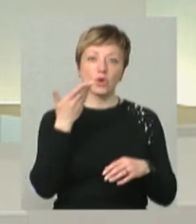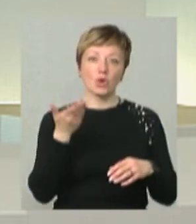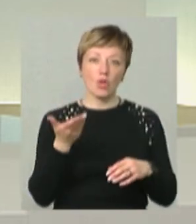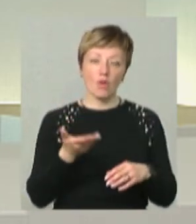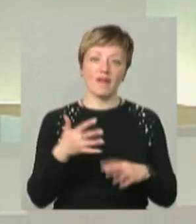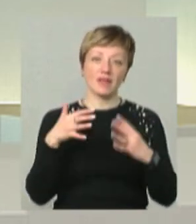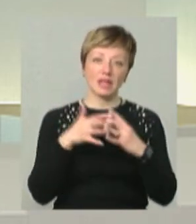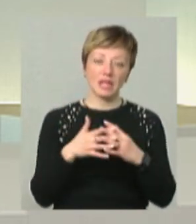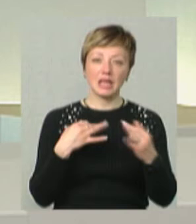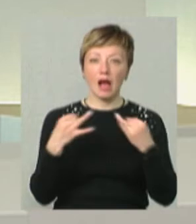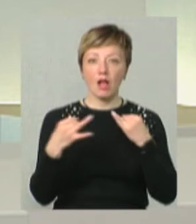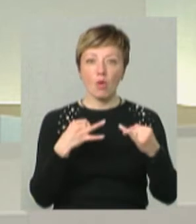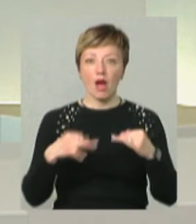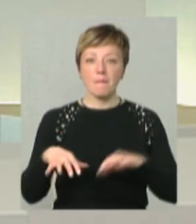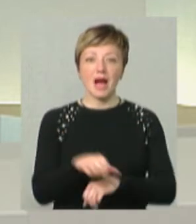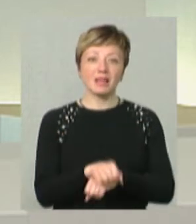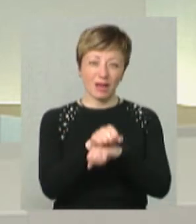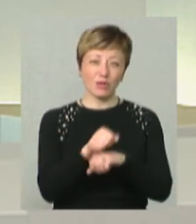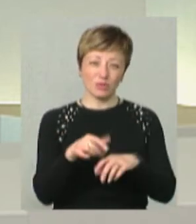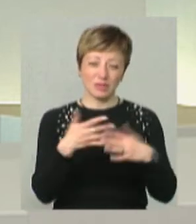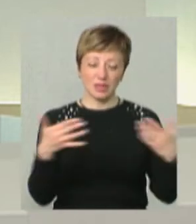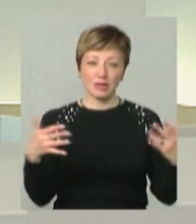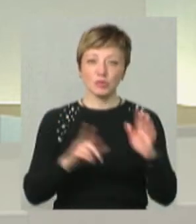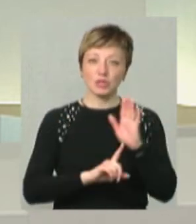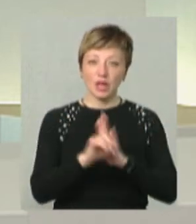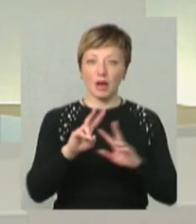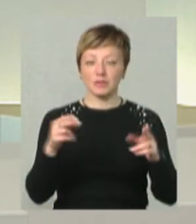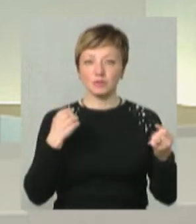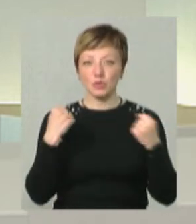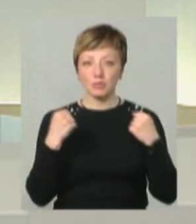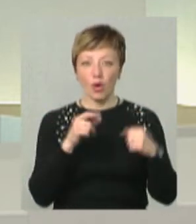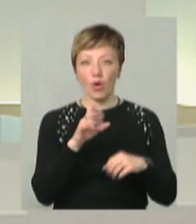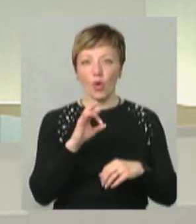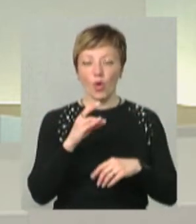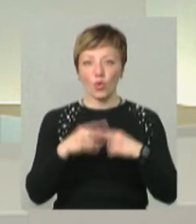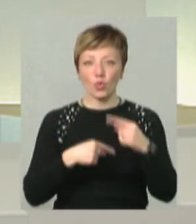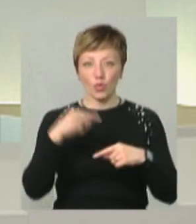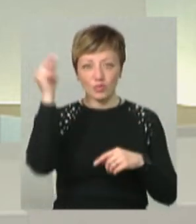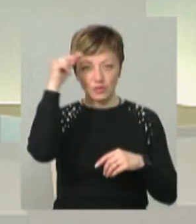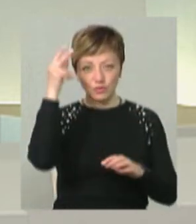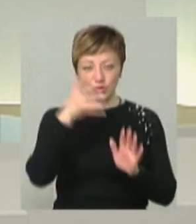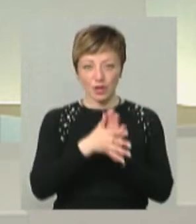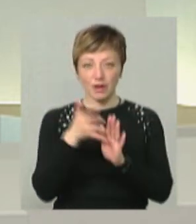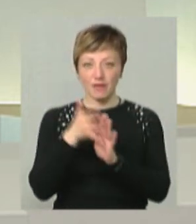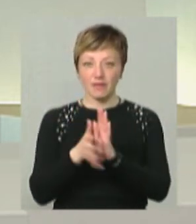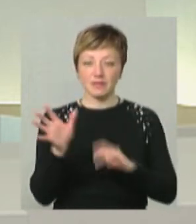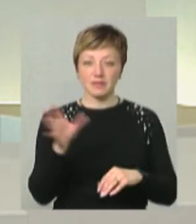Майдану» і так далі. З цього все починається як спортсмен, як онук десь пів року. Вивчав всі